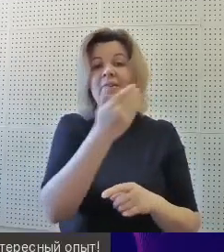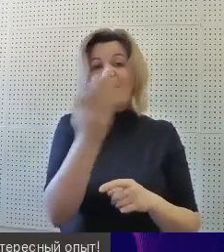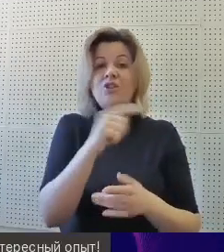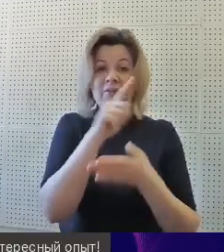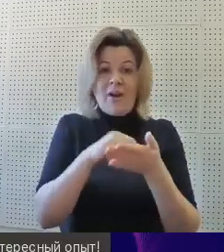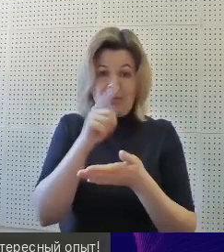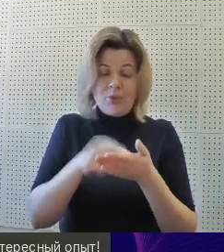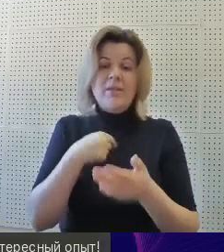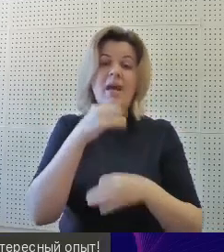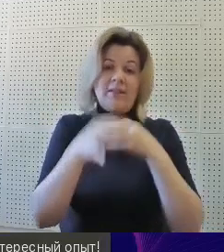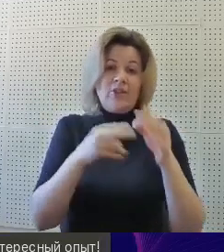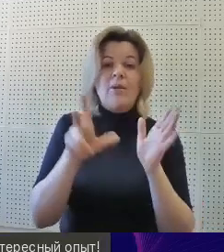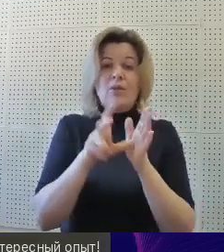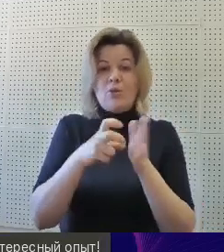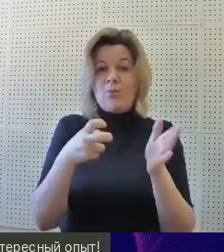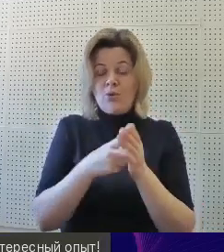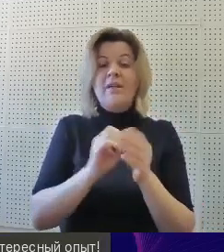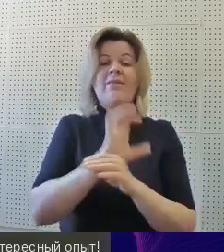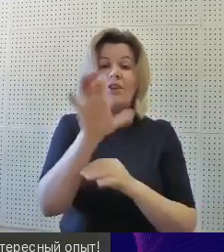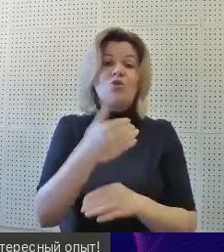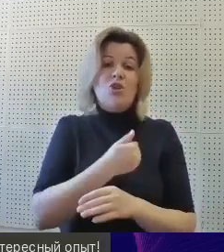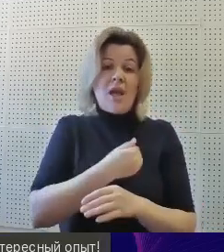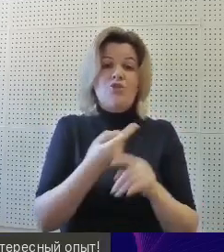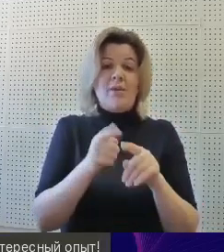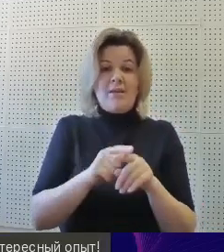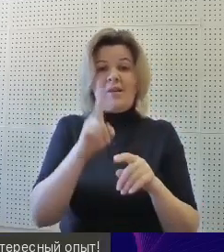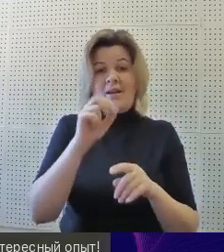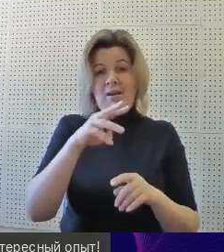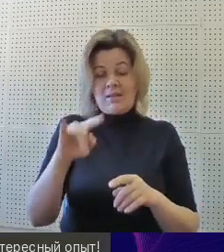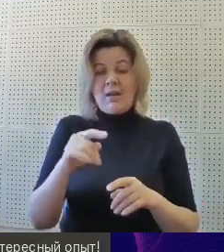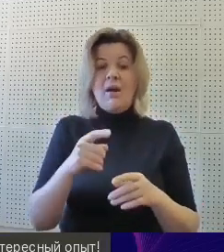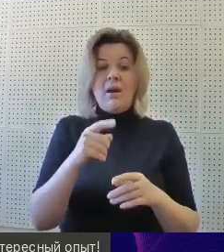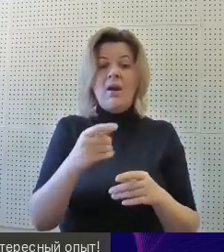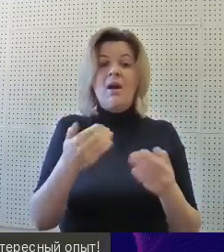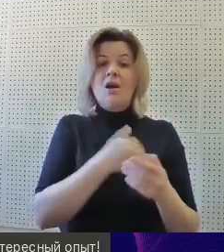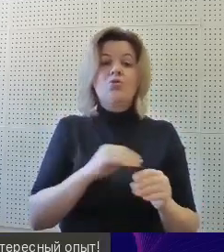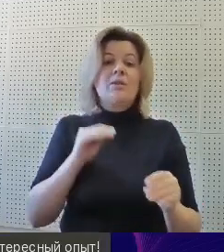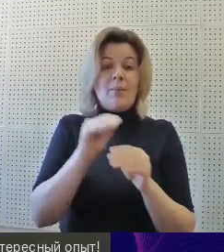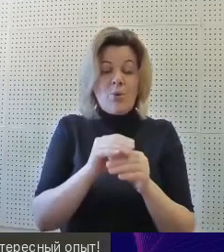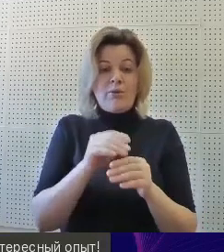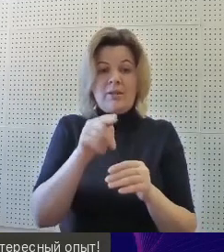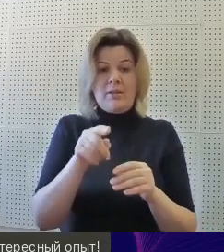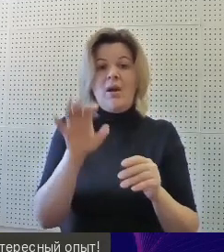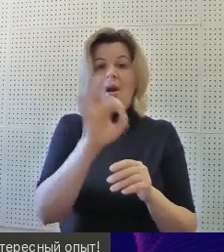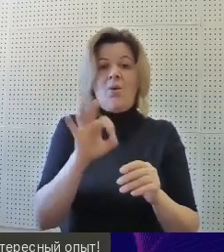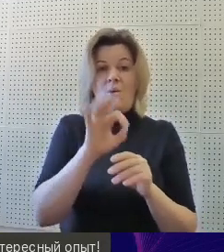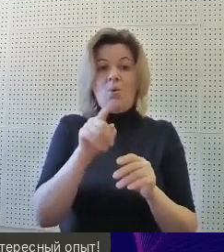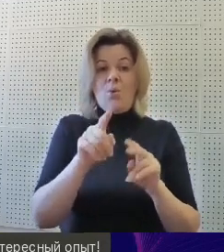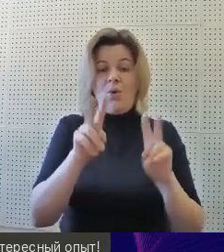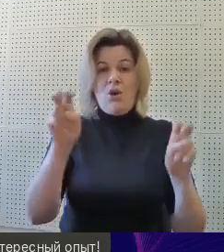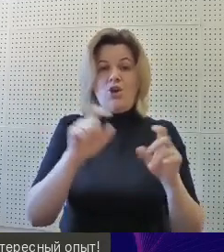И вышлю желающим карты тоже. Позвольте, я дополню. Относительно школьного конструктора опыта, поскольку,